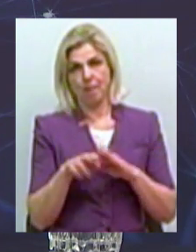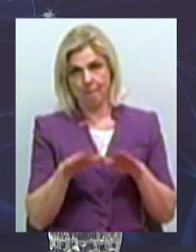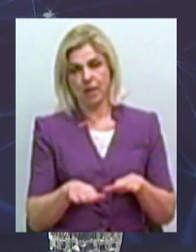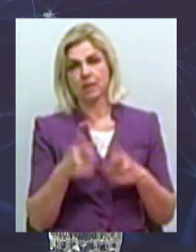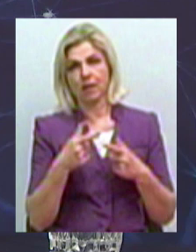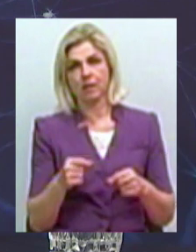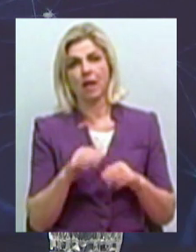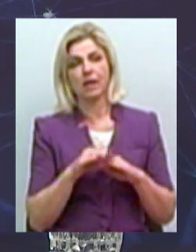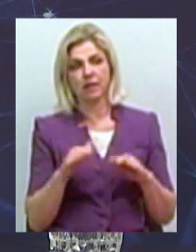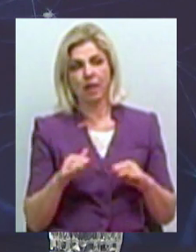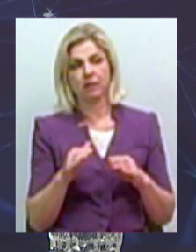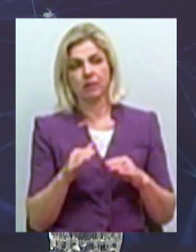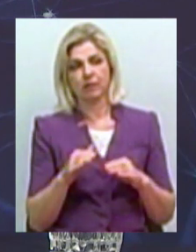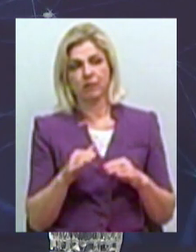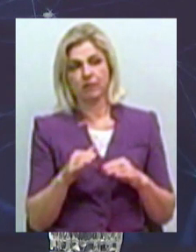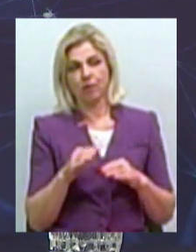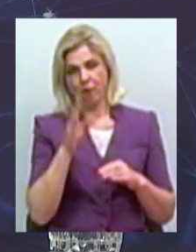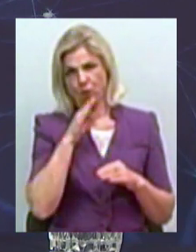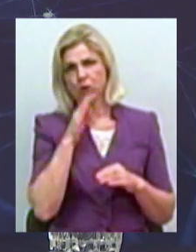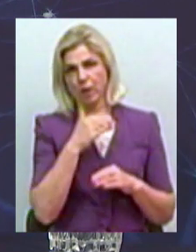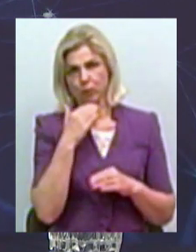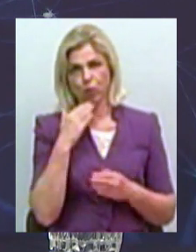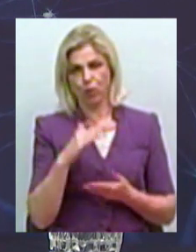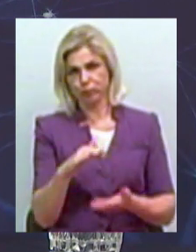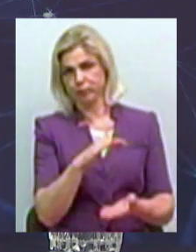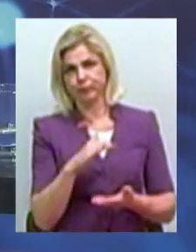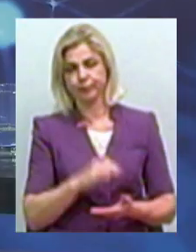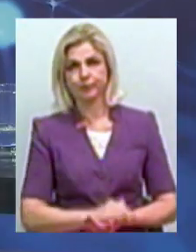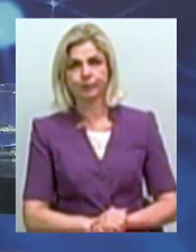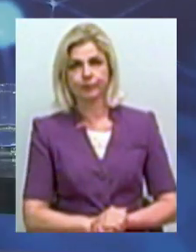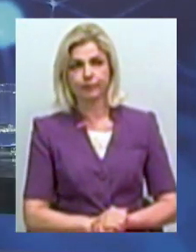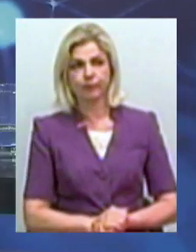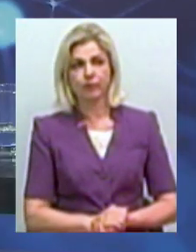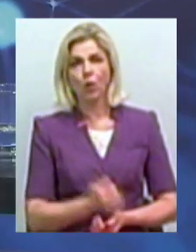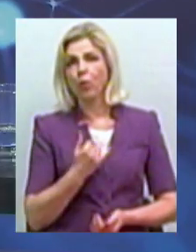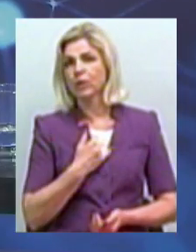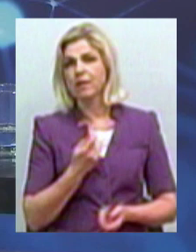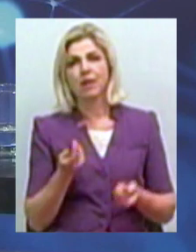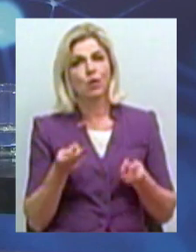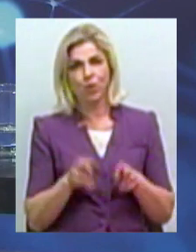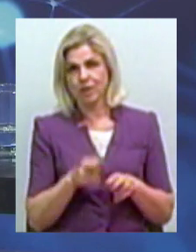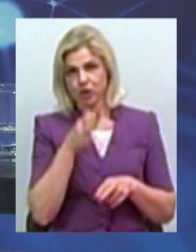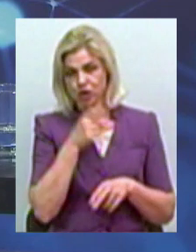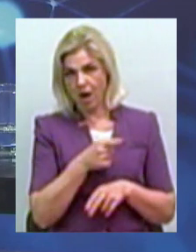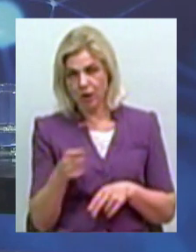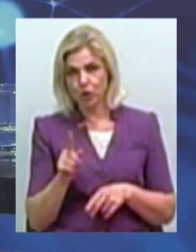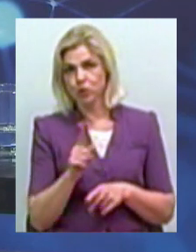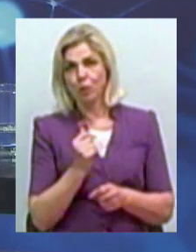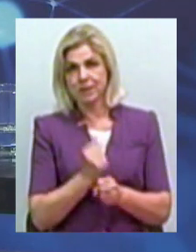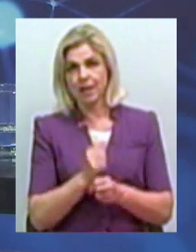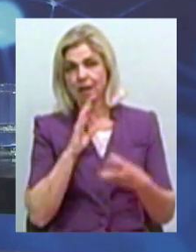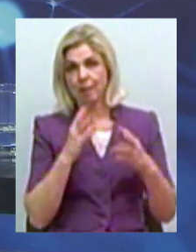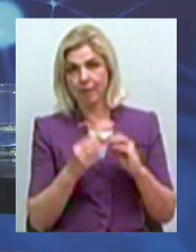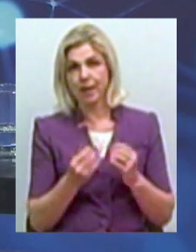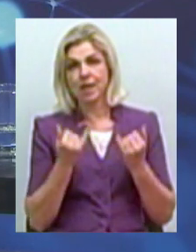більше дитячого зросту води. У нас не залишилося часу, але щоб підбіти підсумок нашої